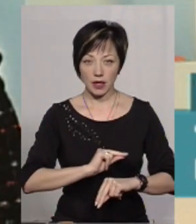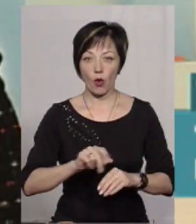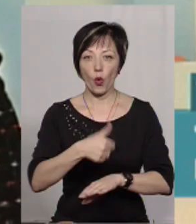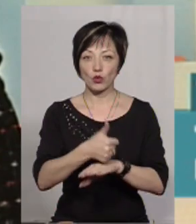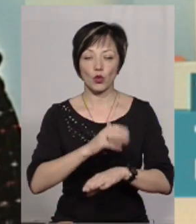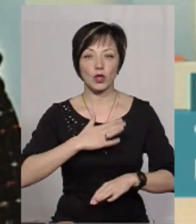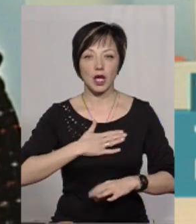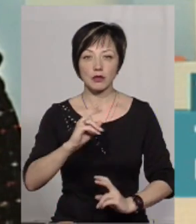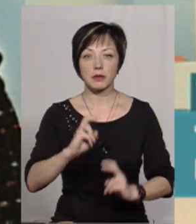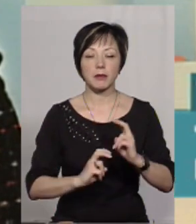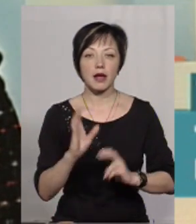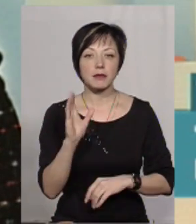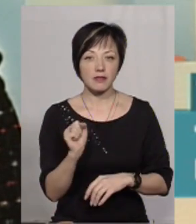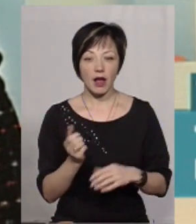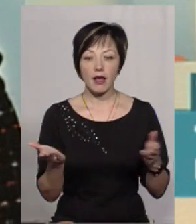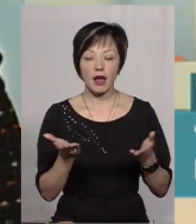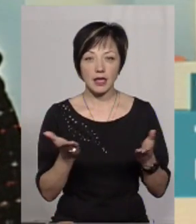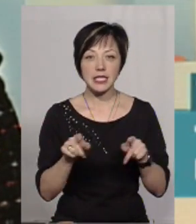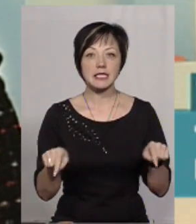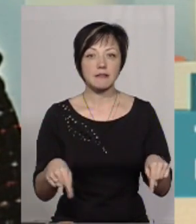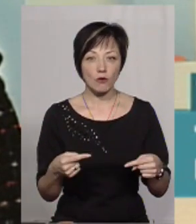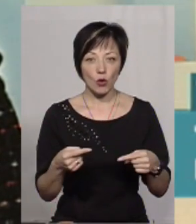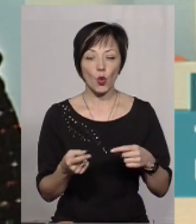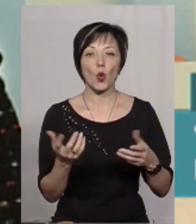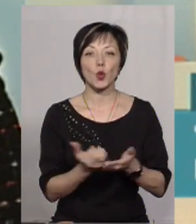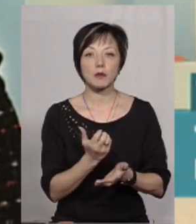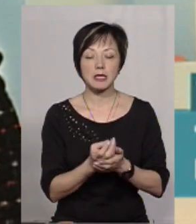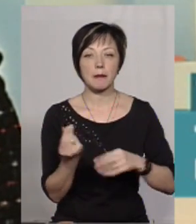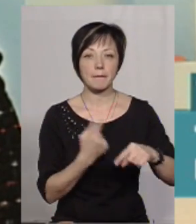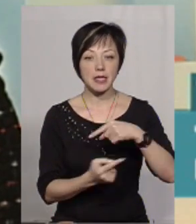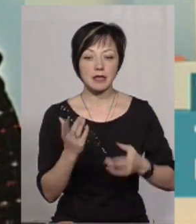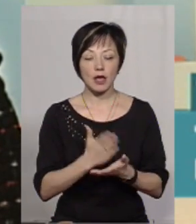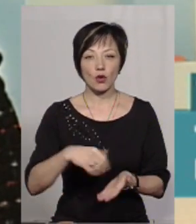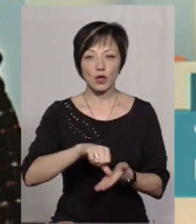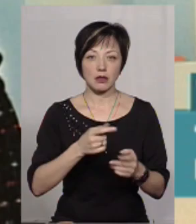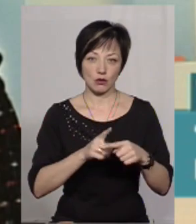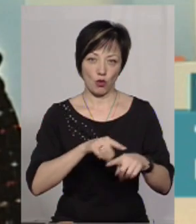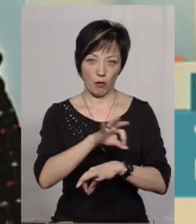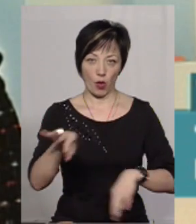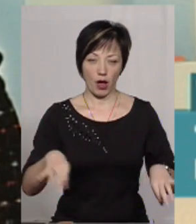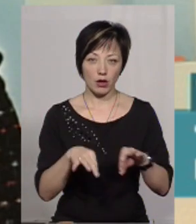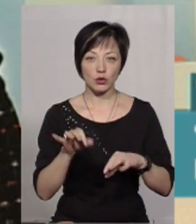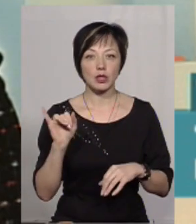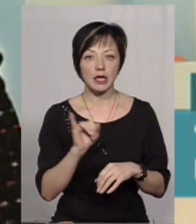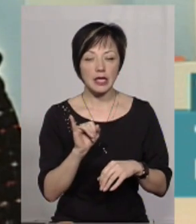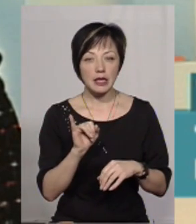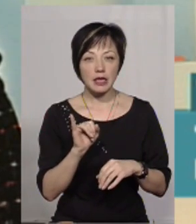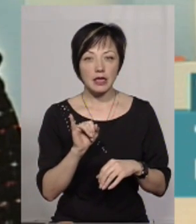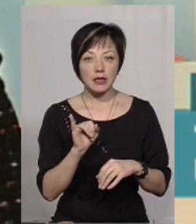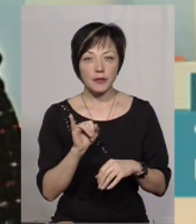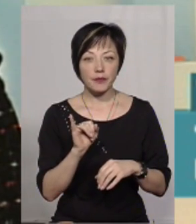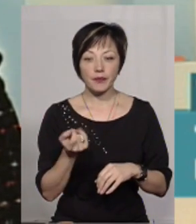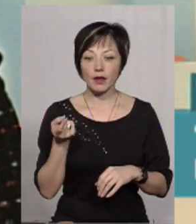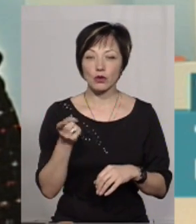які очолюють наші підприємства, які створюють успішні бізнеси, вони є учасниками цього проєкту. І, власне